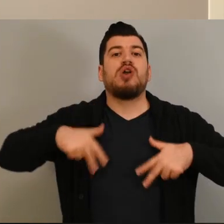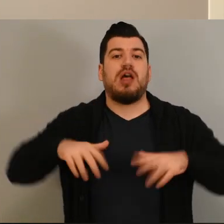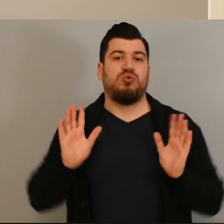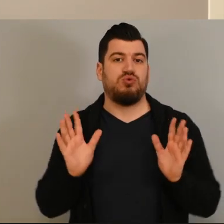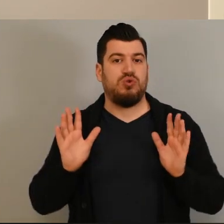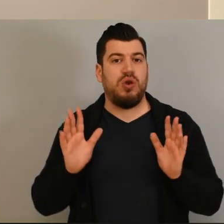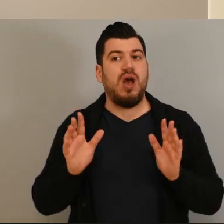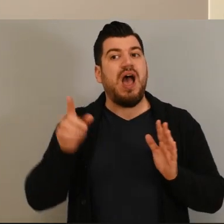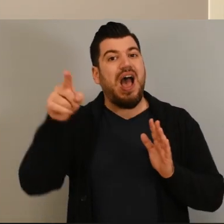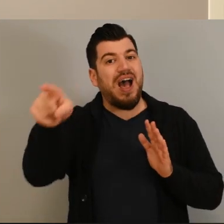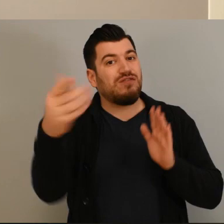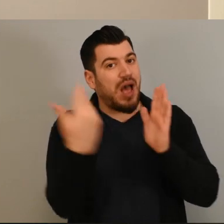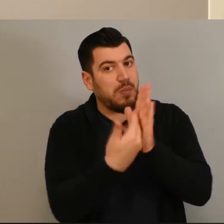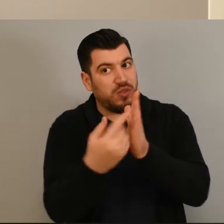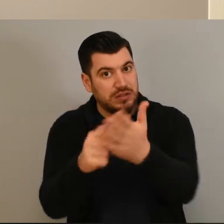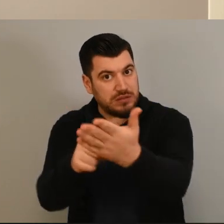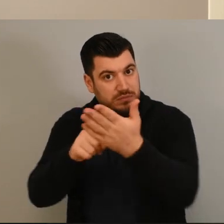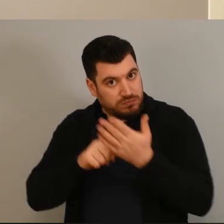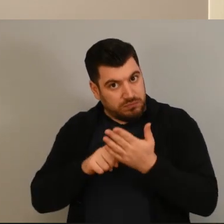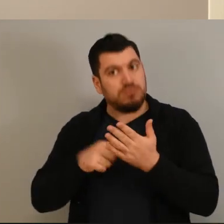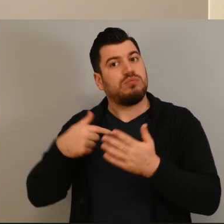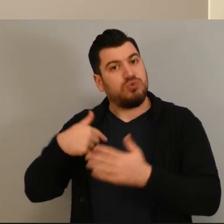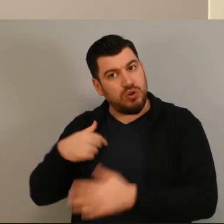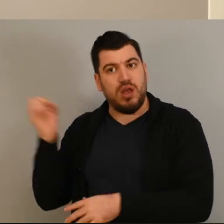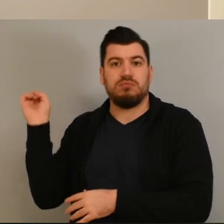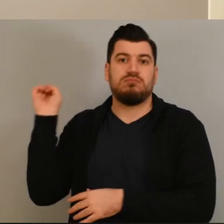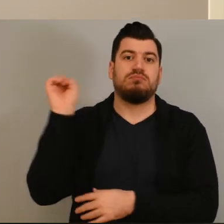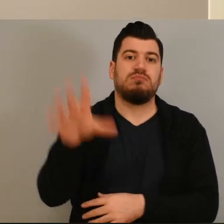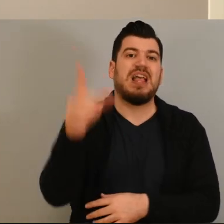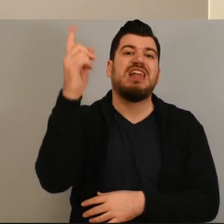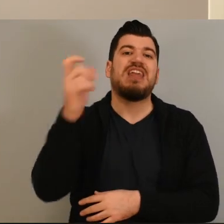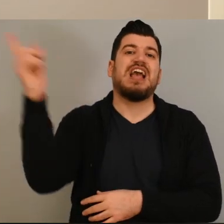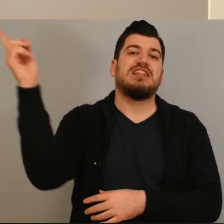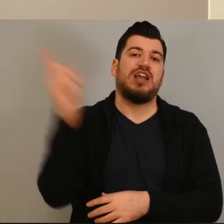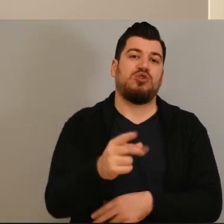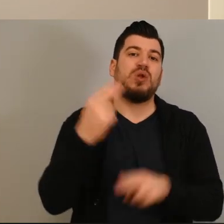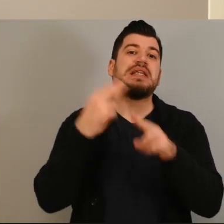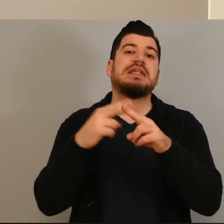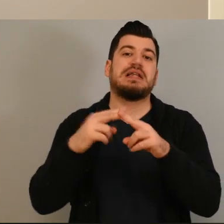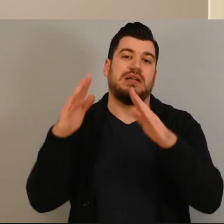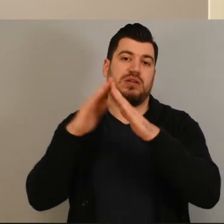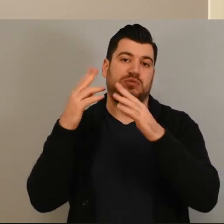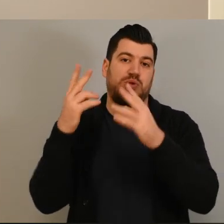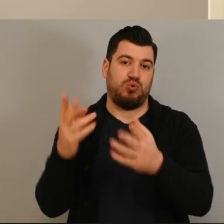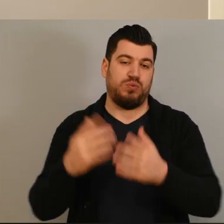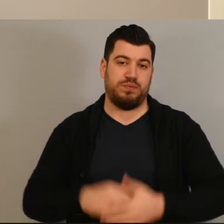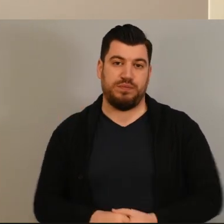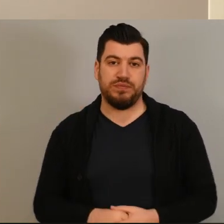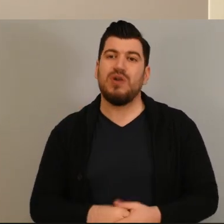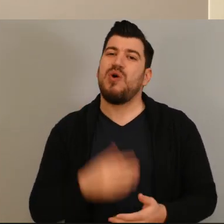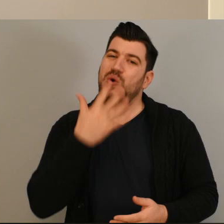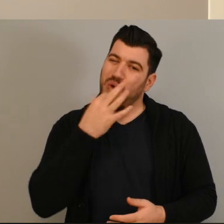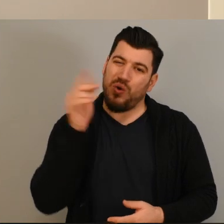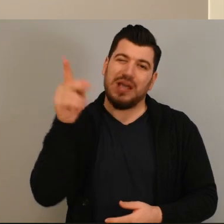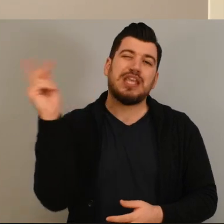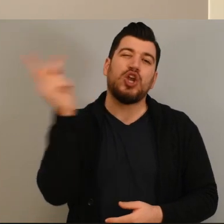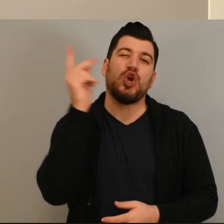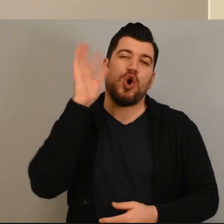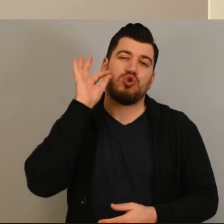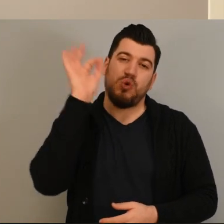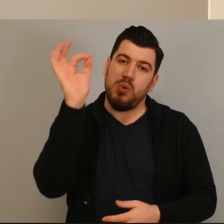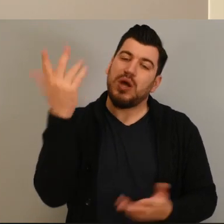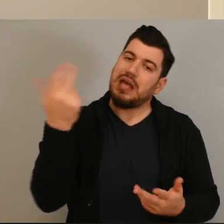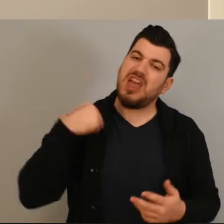έπρεπε να έχει περιέλθει στο δημόσιο. Ένα κίνητρο λοιπόν, ένα μπόνους σε όσους φέρουν τέτοια στοιχεία για κοινωνικό